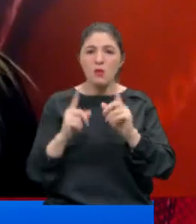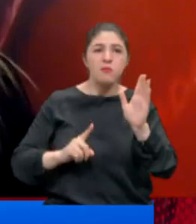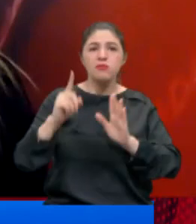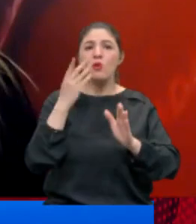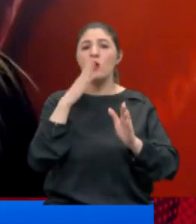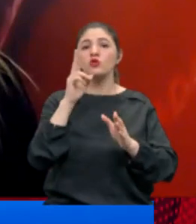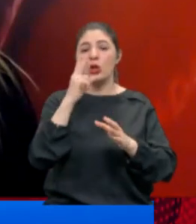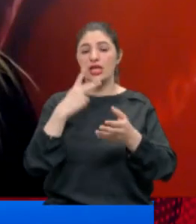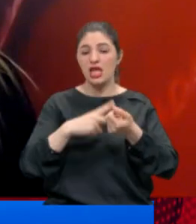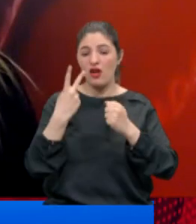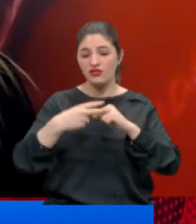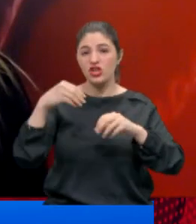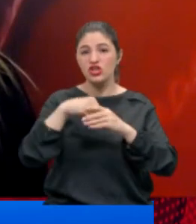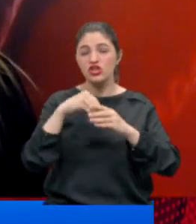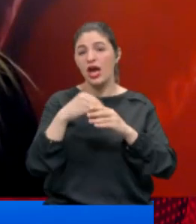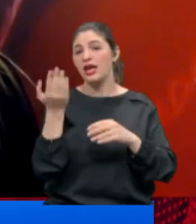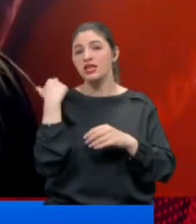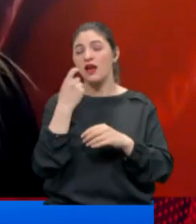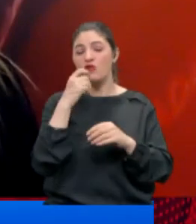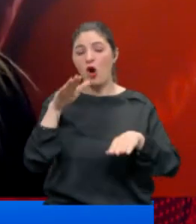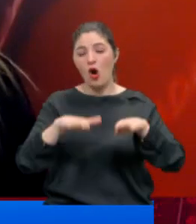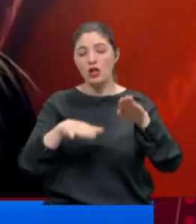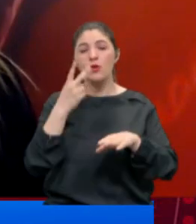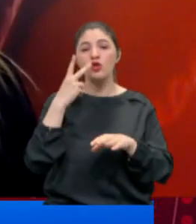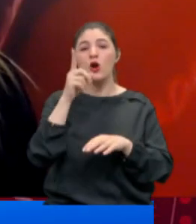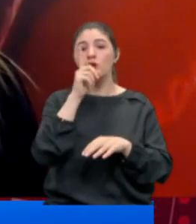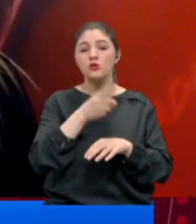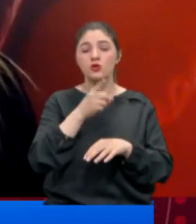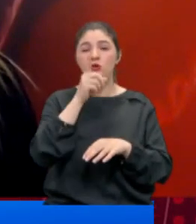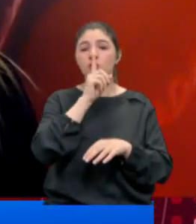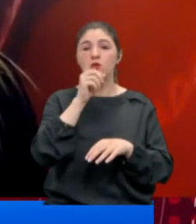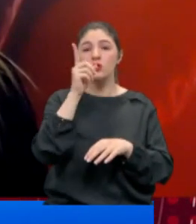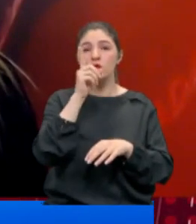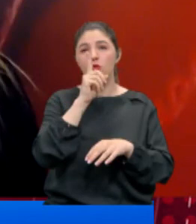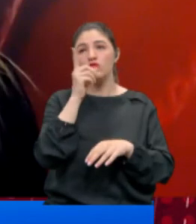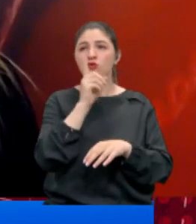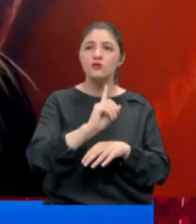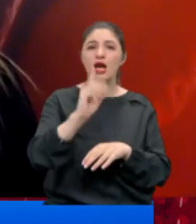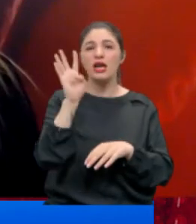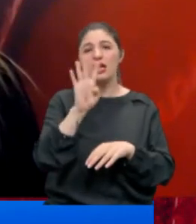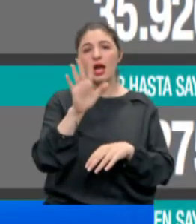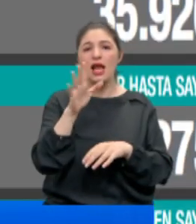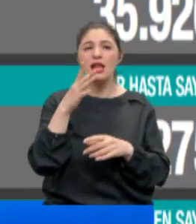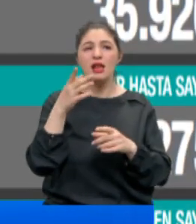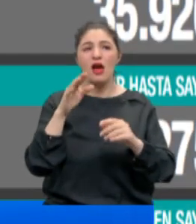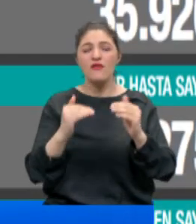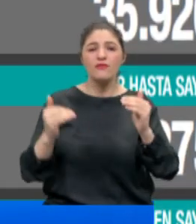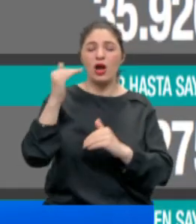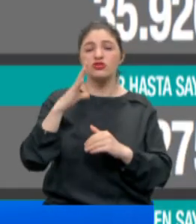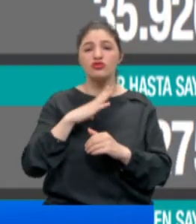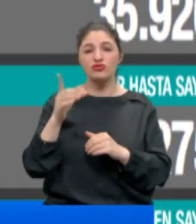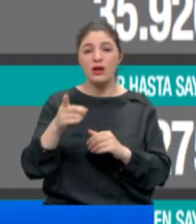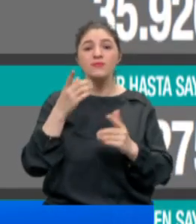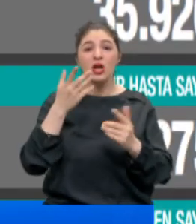Son 2 hafta içinde geçen yıl ortalamasına göre %40-50'lik bir ölüm artışı olduğunu gösteriyor. Türkiye salgının